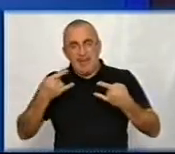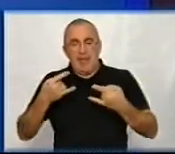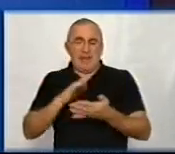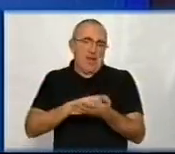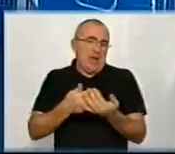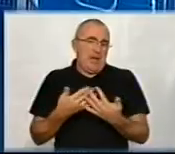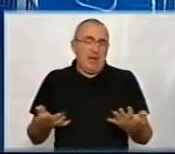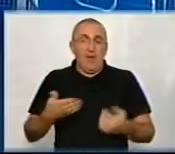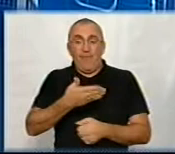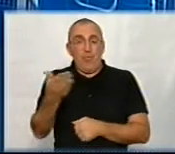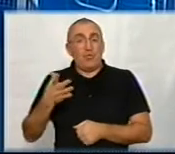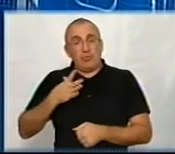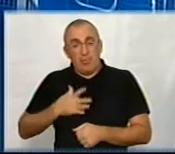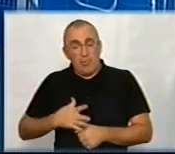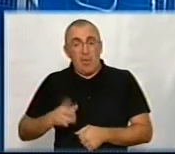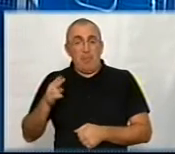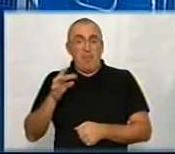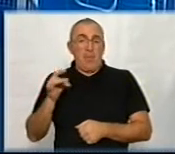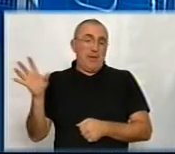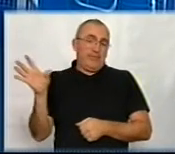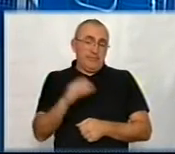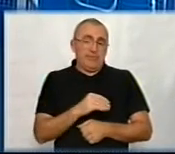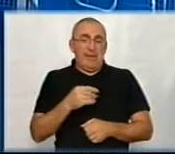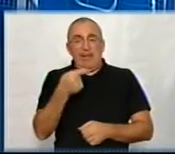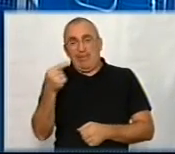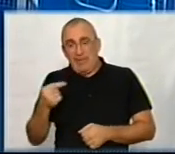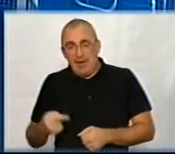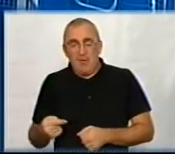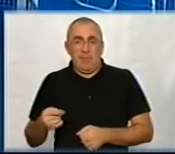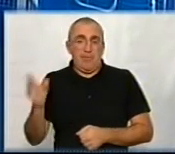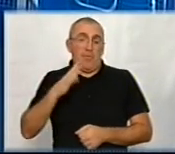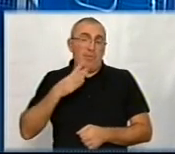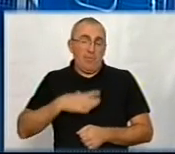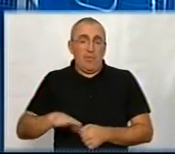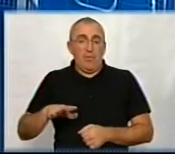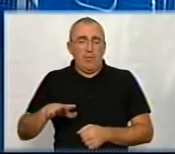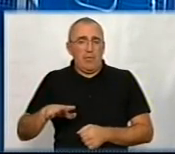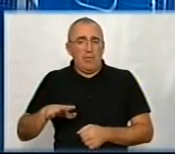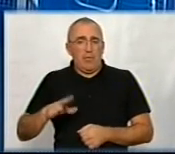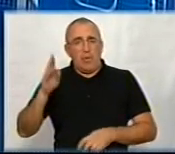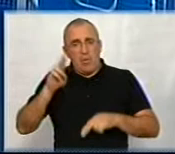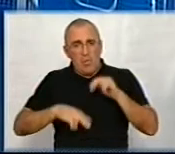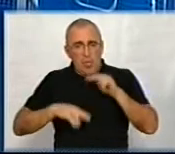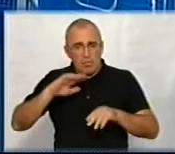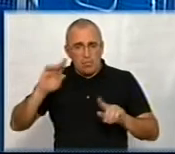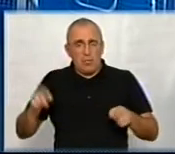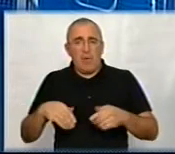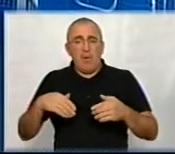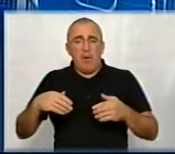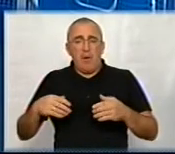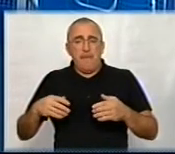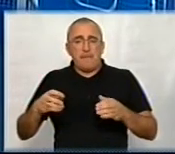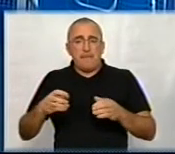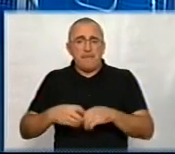І вони змушені будуть, попри всі, от, дійсно, негативи які є, вони змушують буде розбудовувати партійну свою